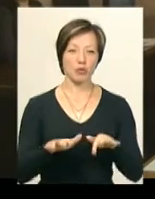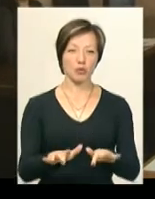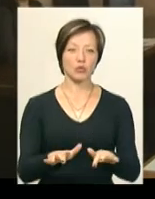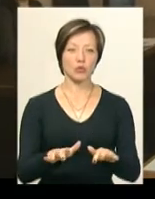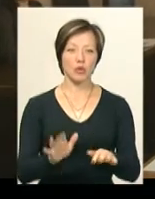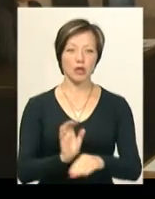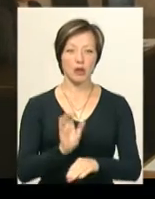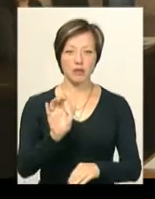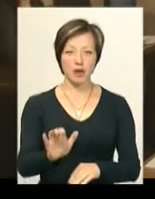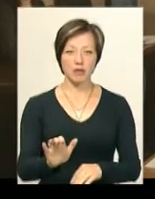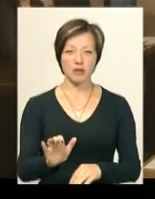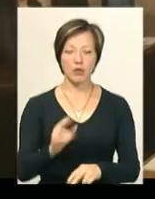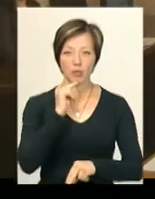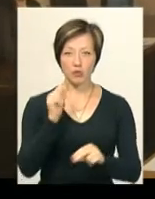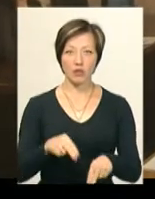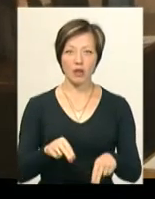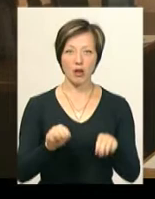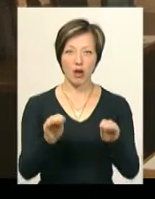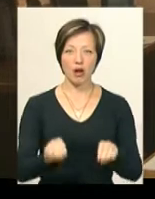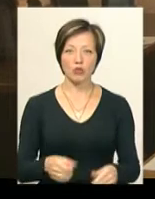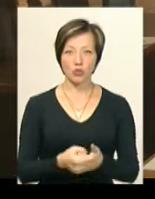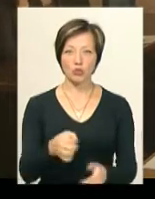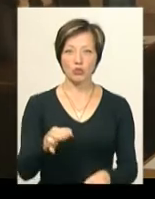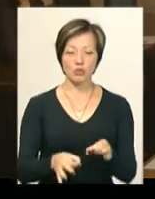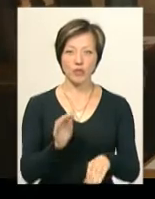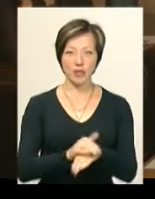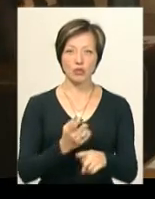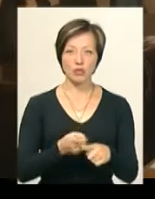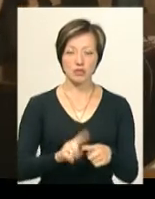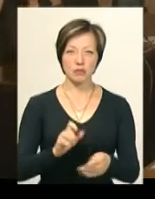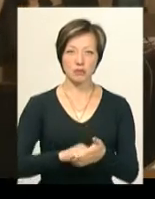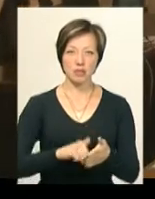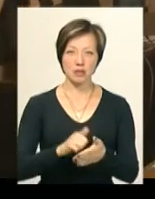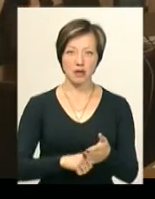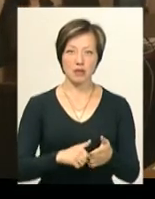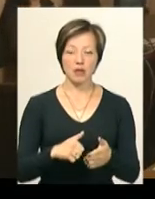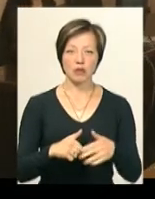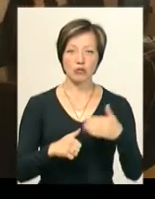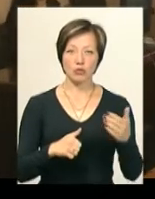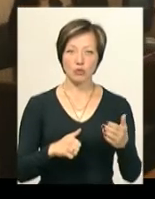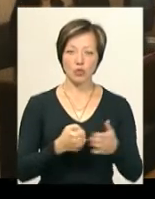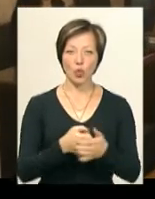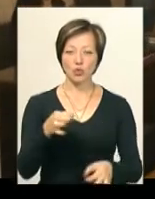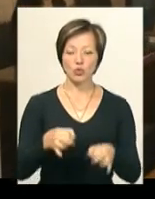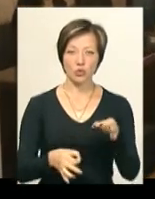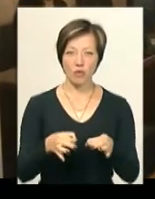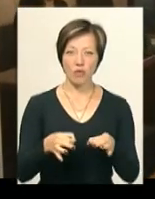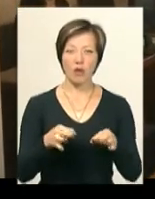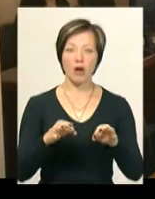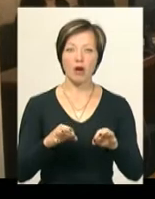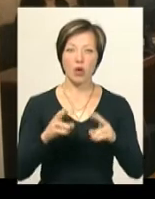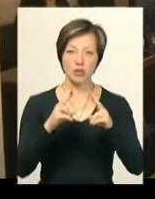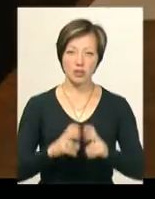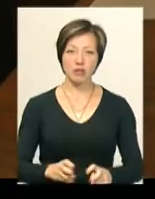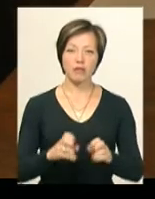направлення обвинувального акту до суду. Фактично, із цих підстав орган досудового розслідування вимушений був звернутися з даним